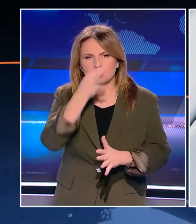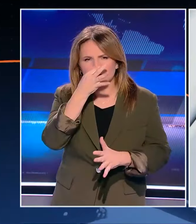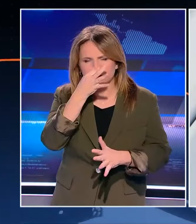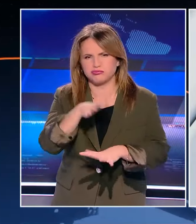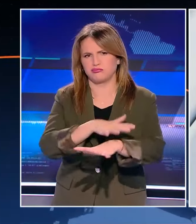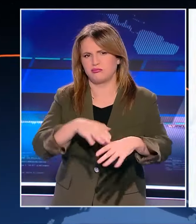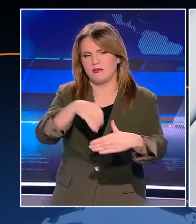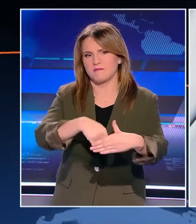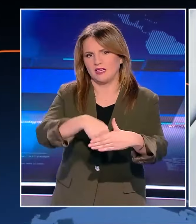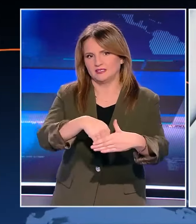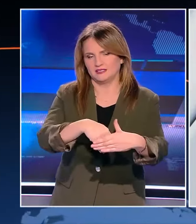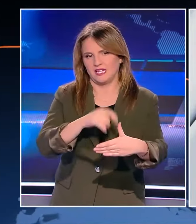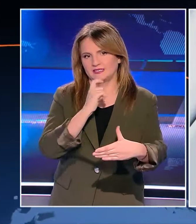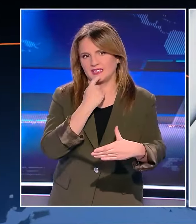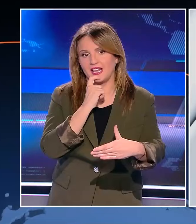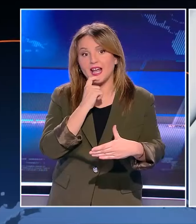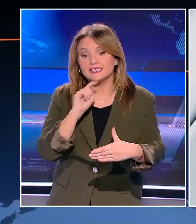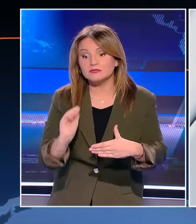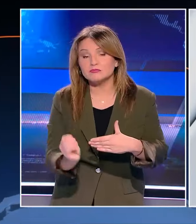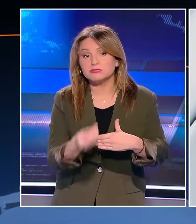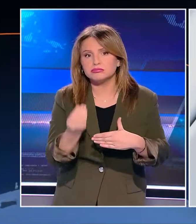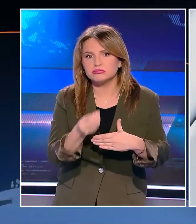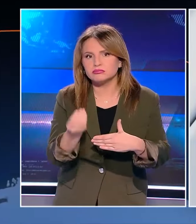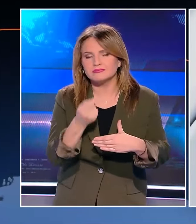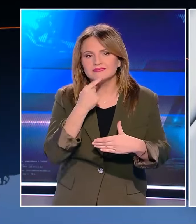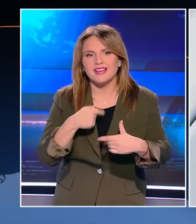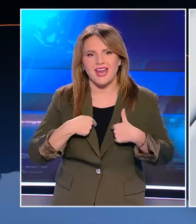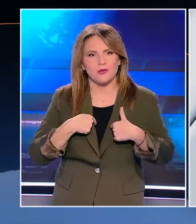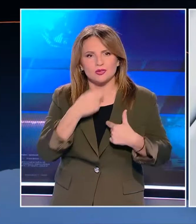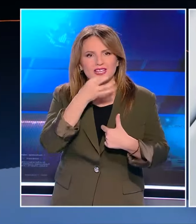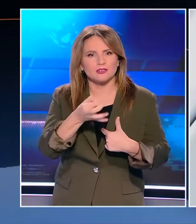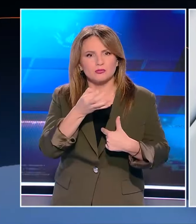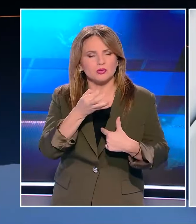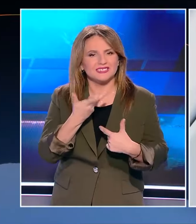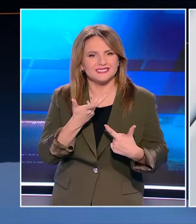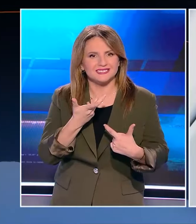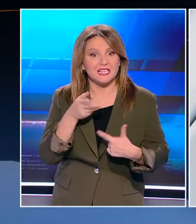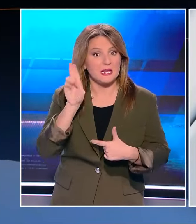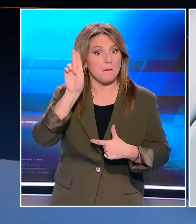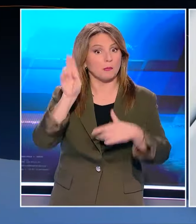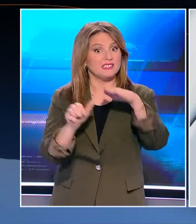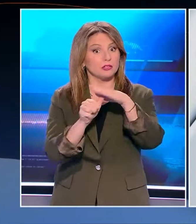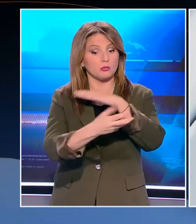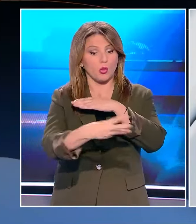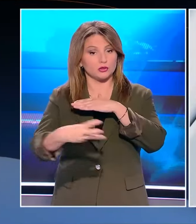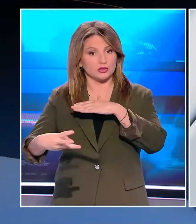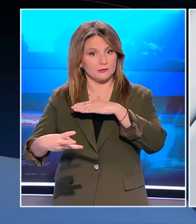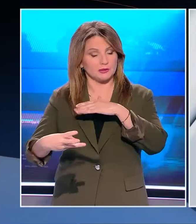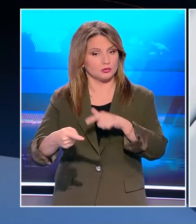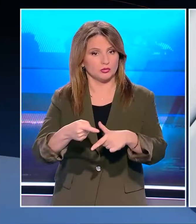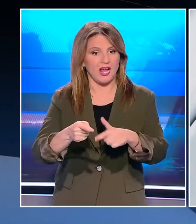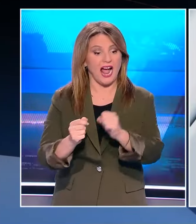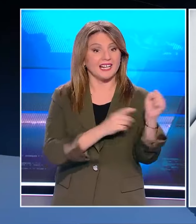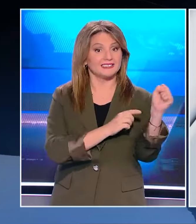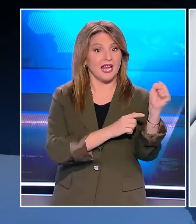βασίλειο της Δανημαρκίας Μετά από αυτά που βρέθηκαν δεν μπορώ εγώ να πω ότι μπορεί να είναι υποψήφιος πρόεδρος ενός κόμματος της